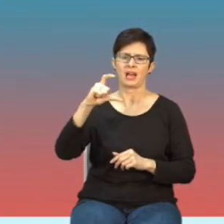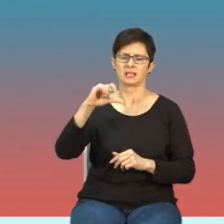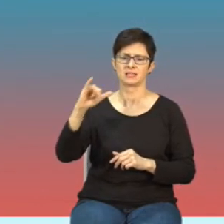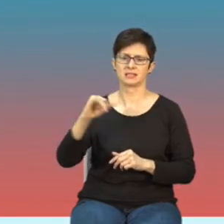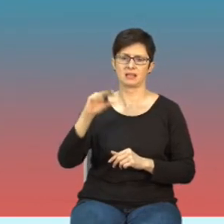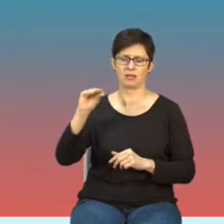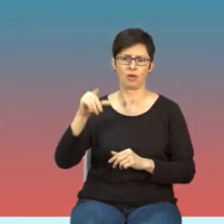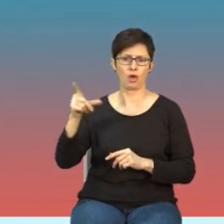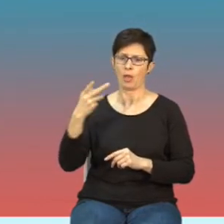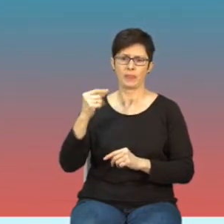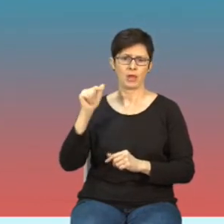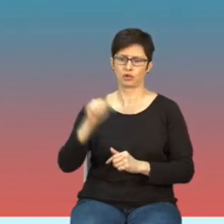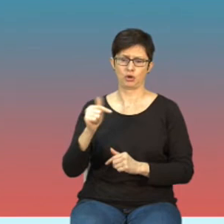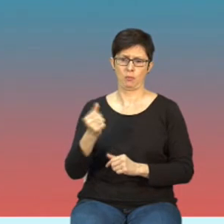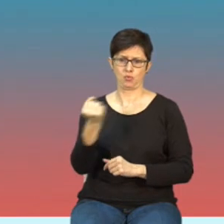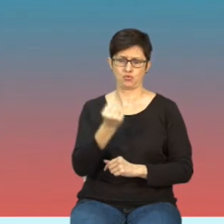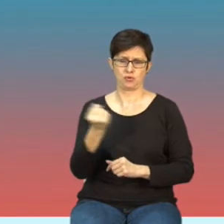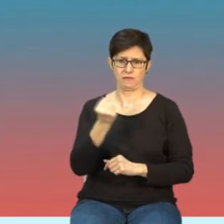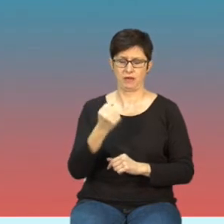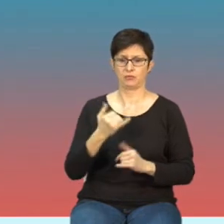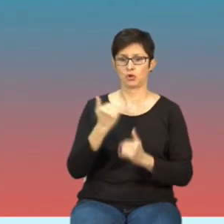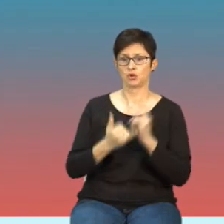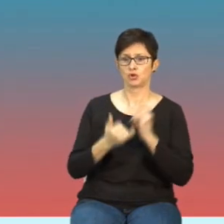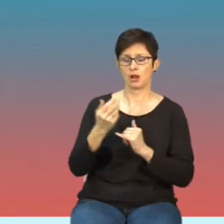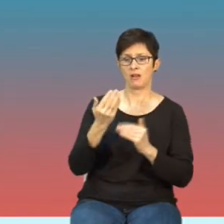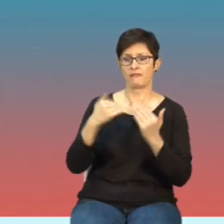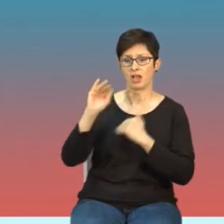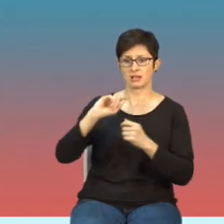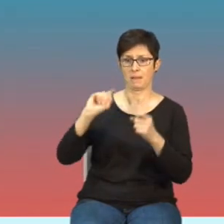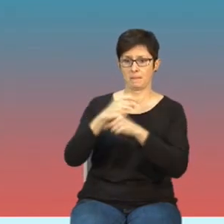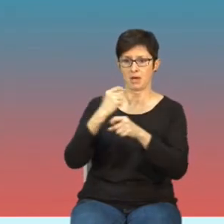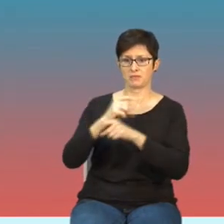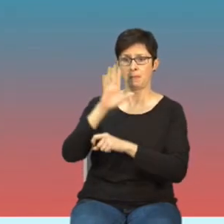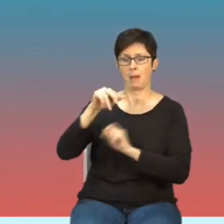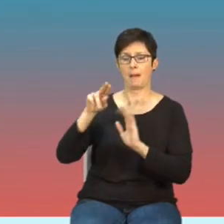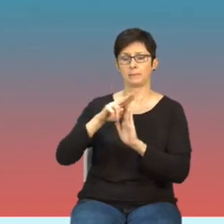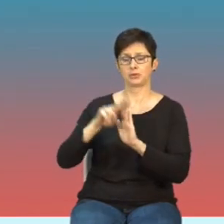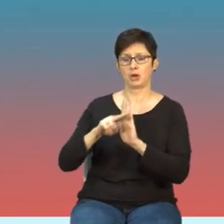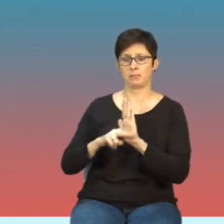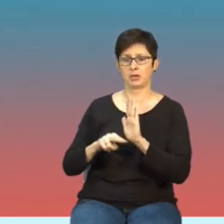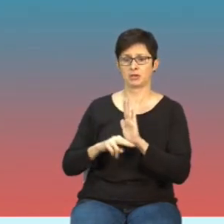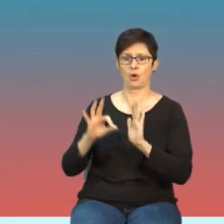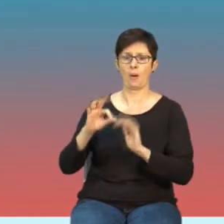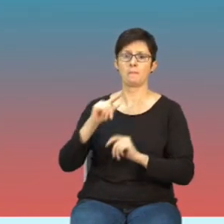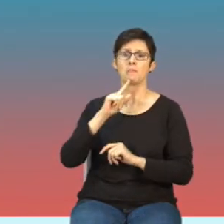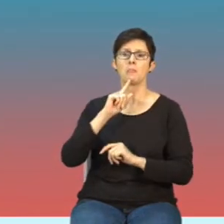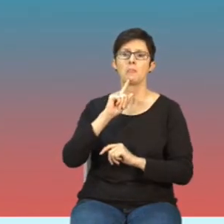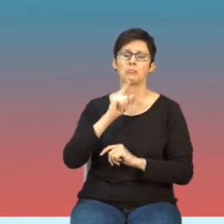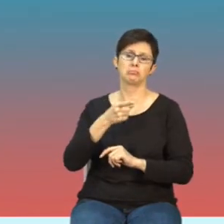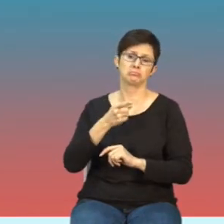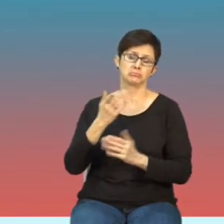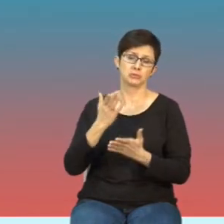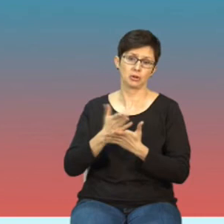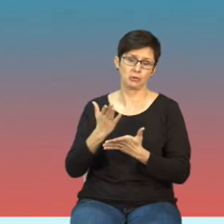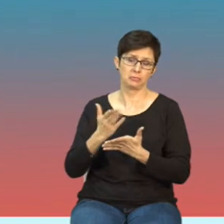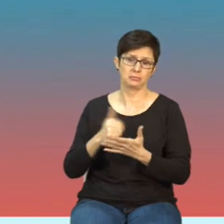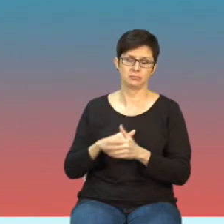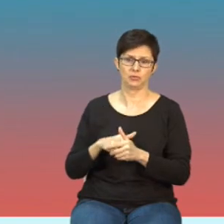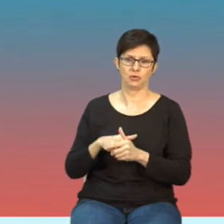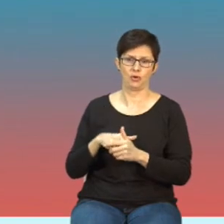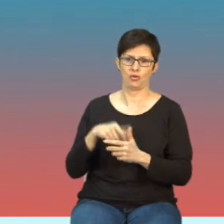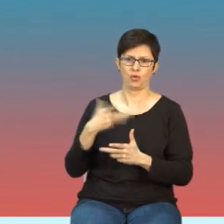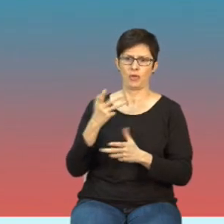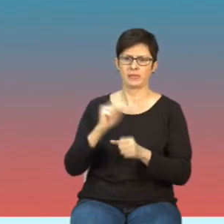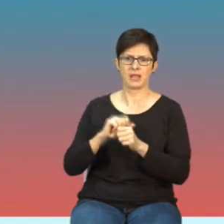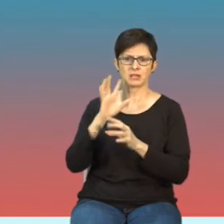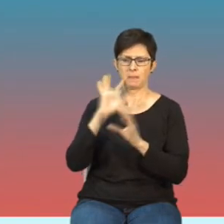Unii Europejskiej ma właśnie takie przepisy jak podaje Iknir no to nie jest